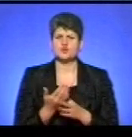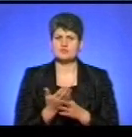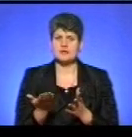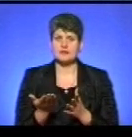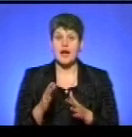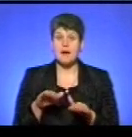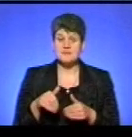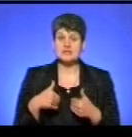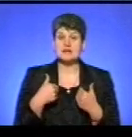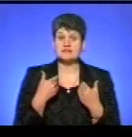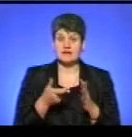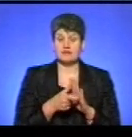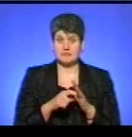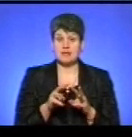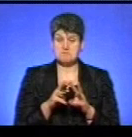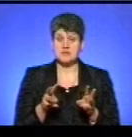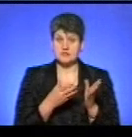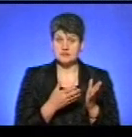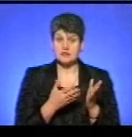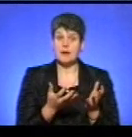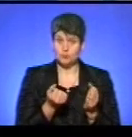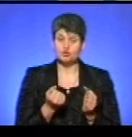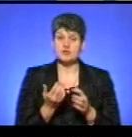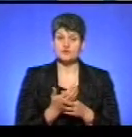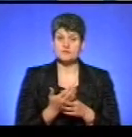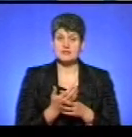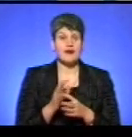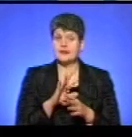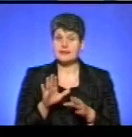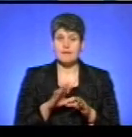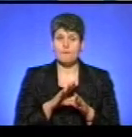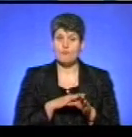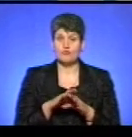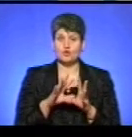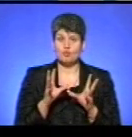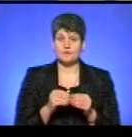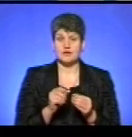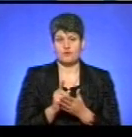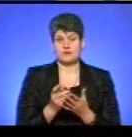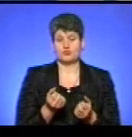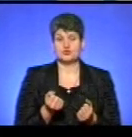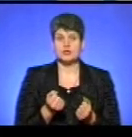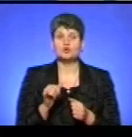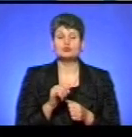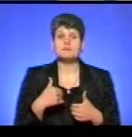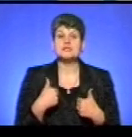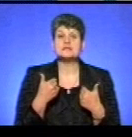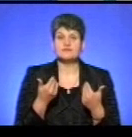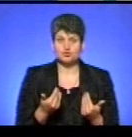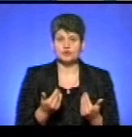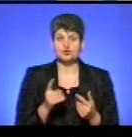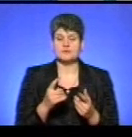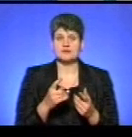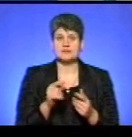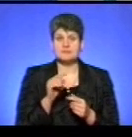після звернення в кабінет міністрів, я получив субсидії, але не в повному обстежі, так як я маю получати. Тодам мені звернутися, щоб з